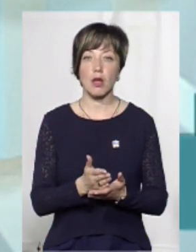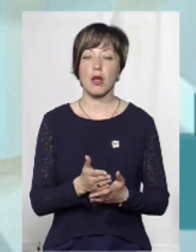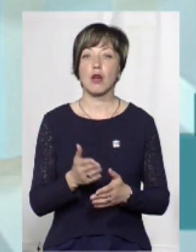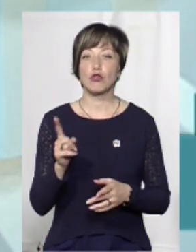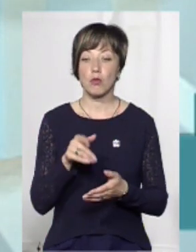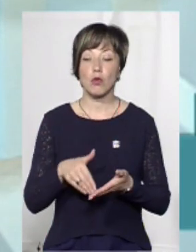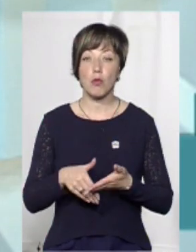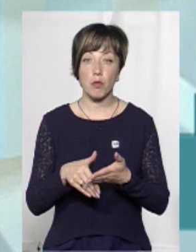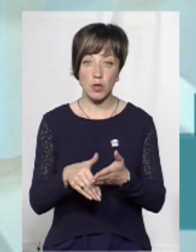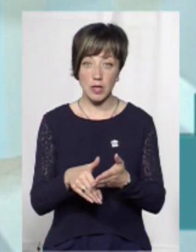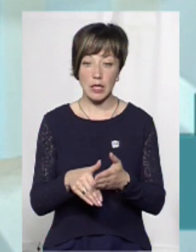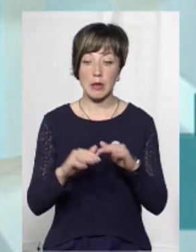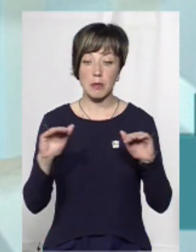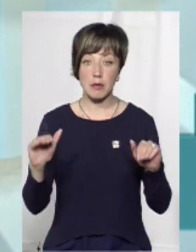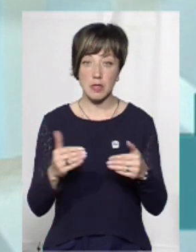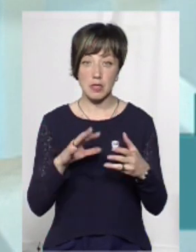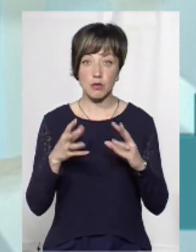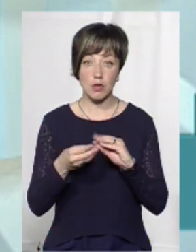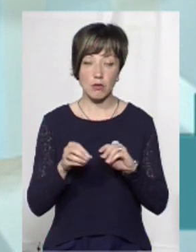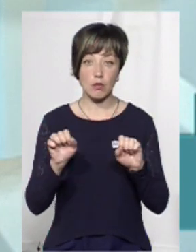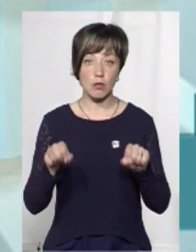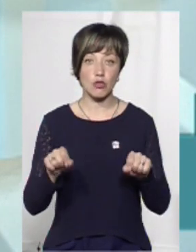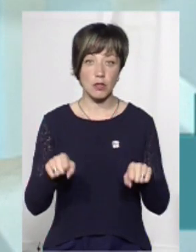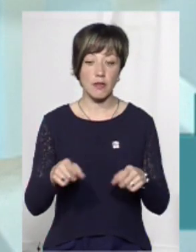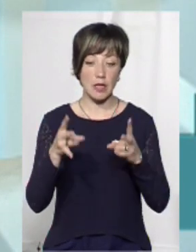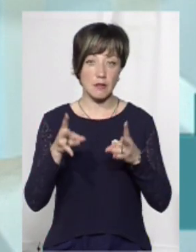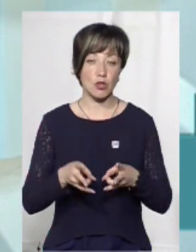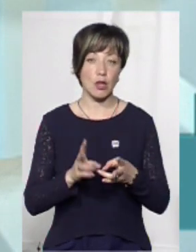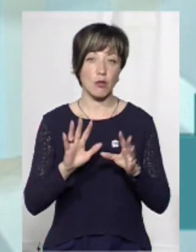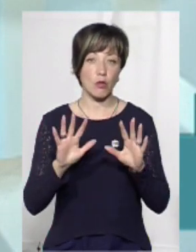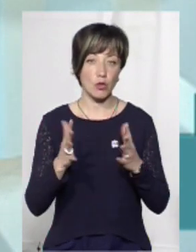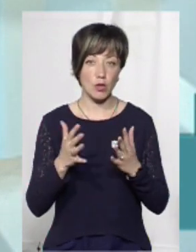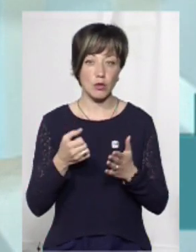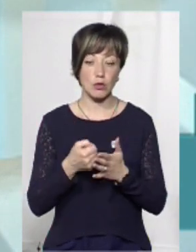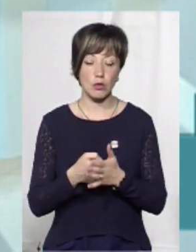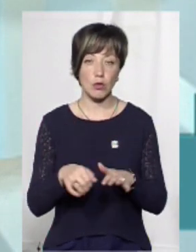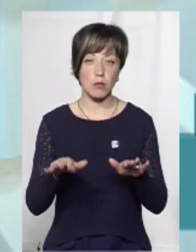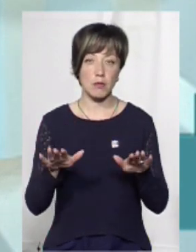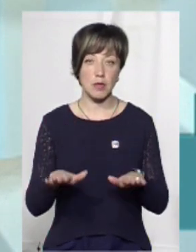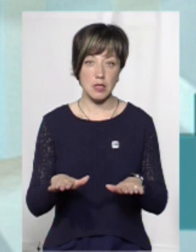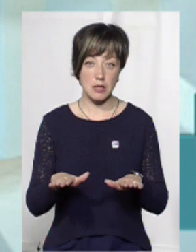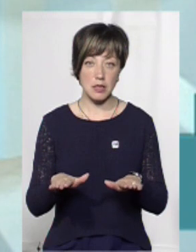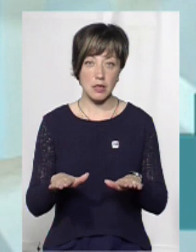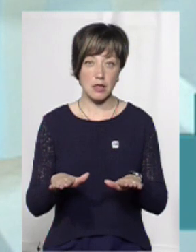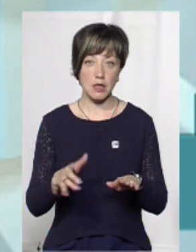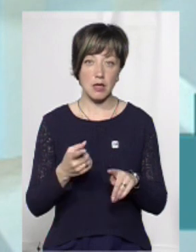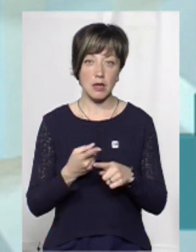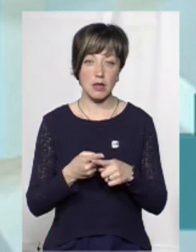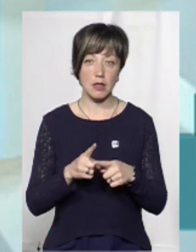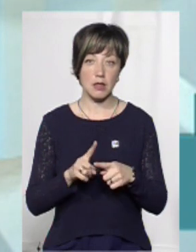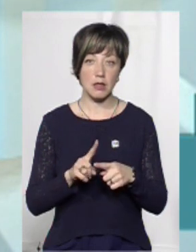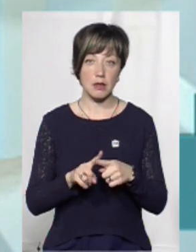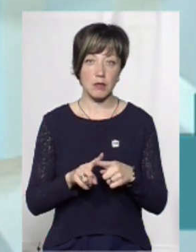надання допомоги та мінімізації наслідків можливих надзвичайних подій, до місця даної